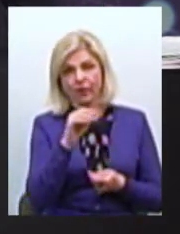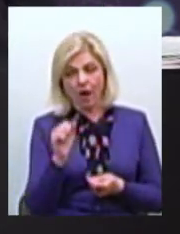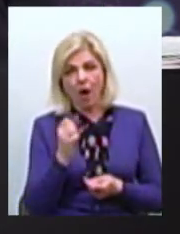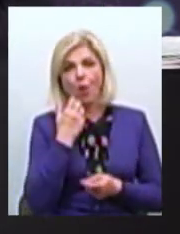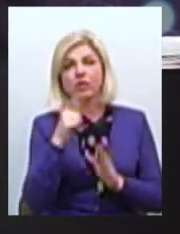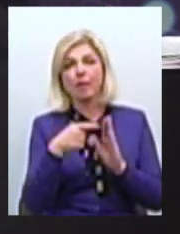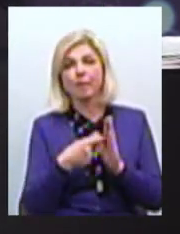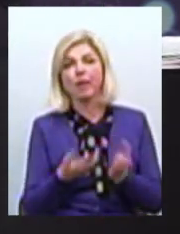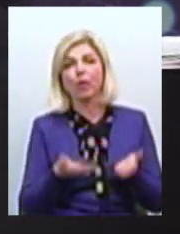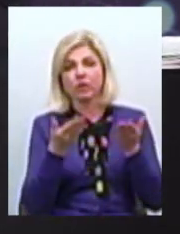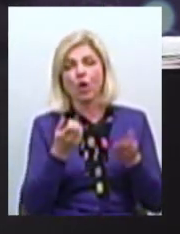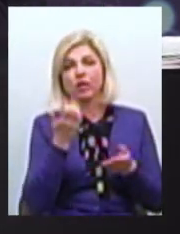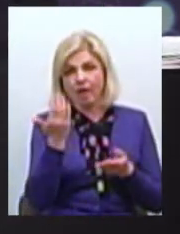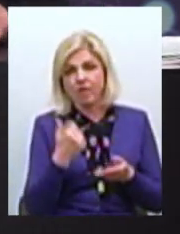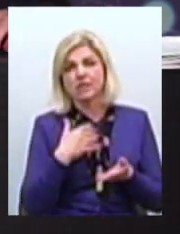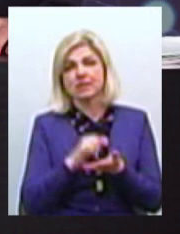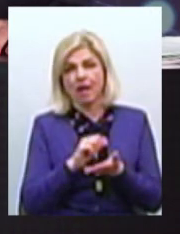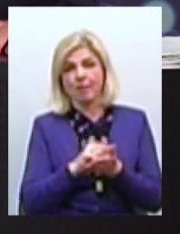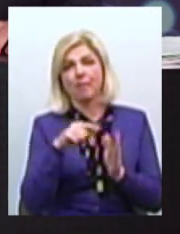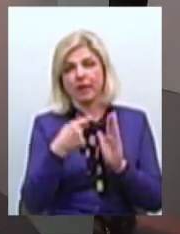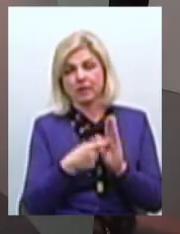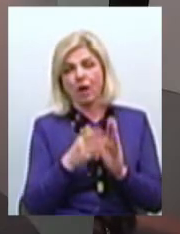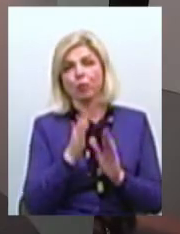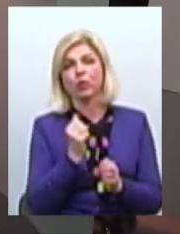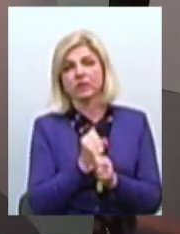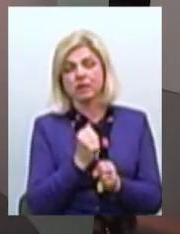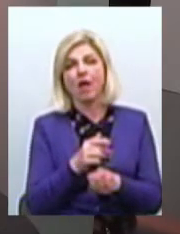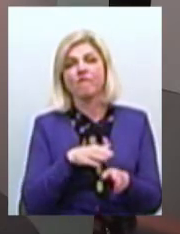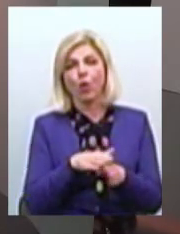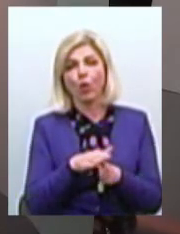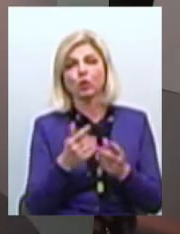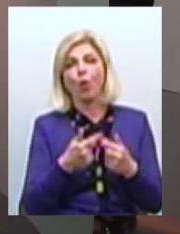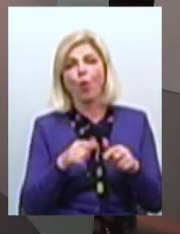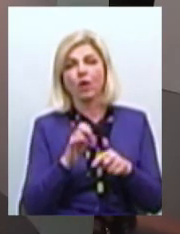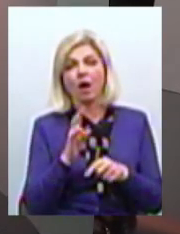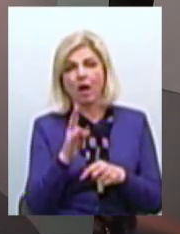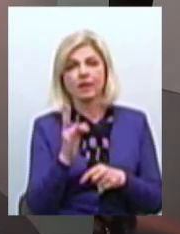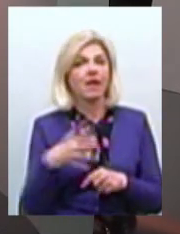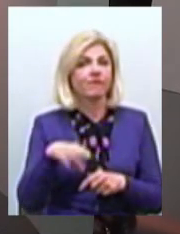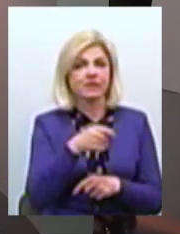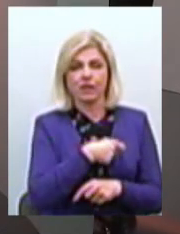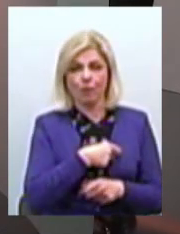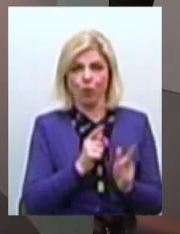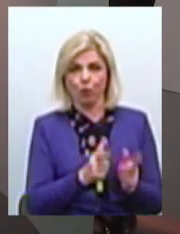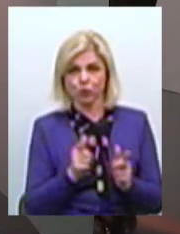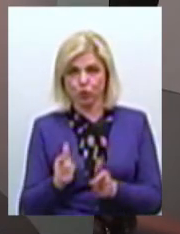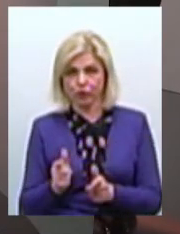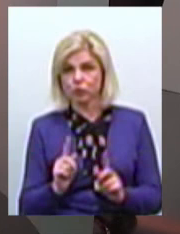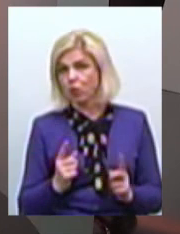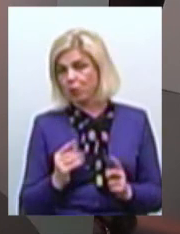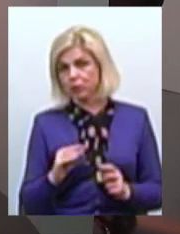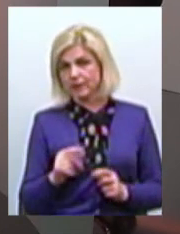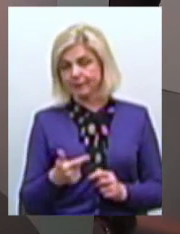стало Давайте ми займемось Цим питанням І будемо створювати Вже виконавчий орган Не всі ще депутати Погоджувалися чомусь Тому